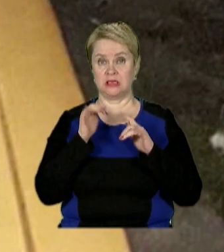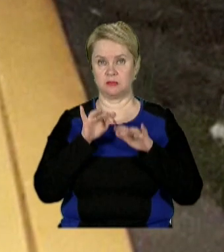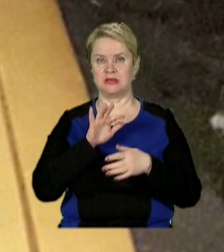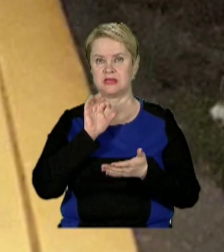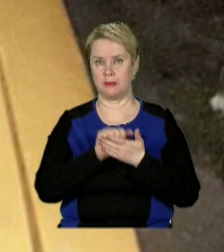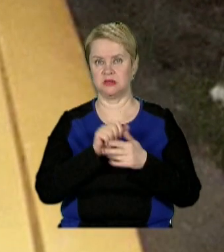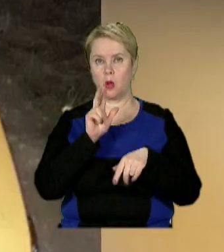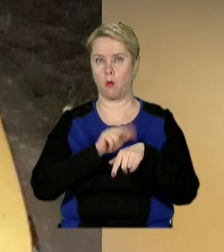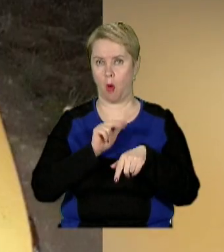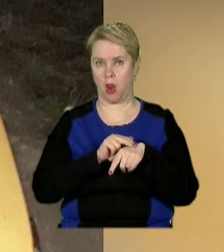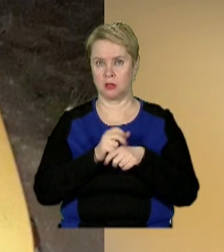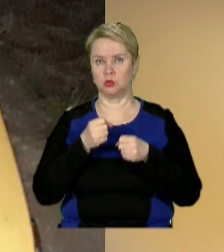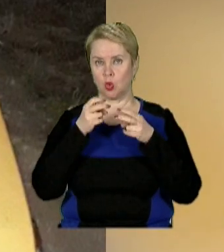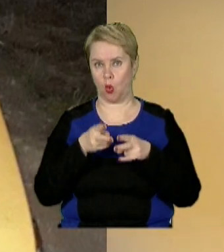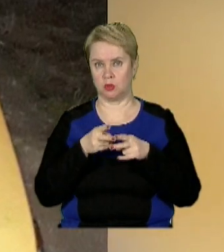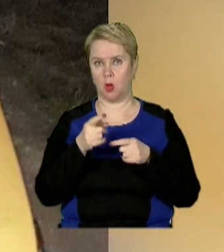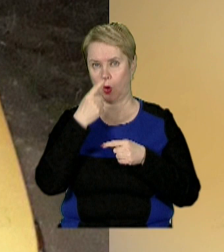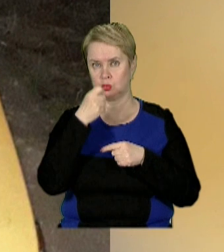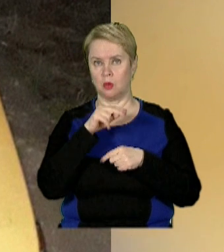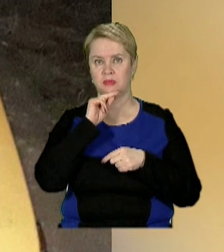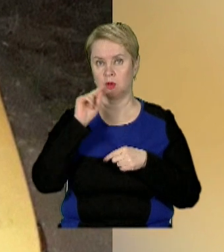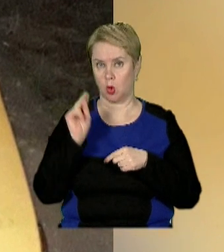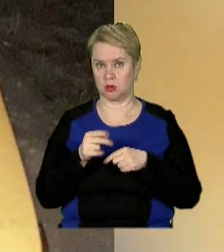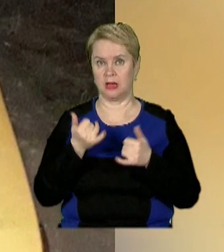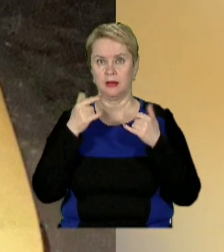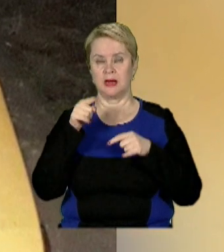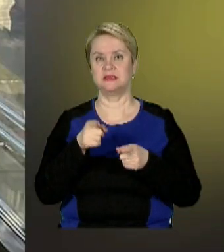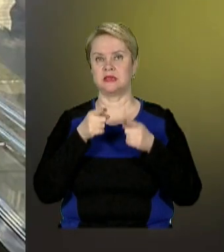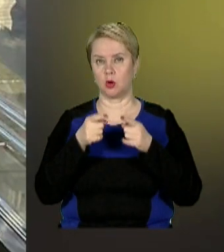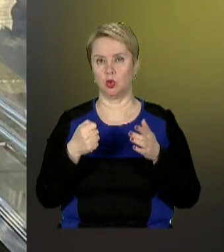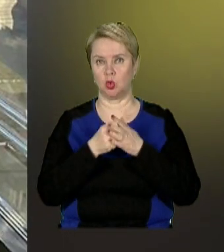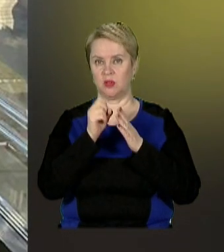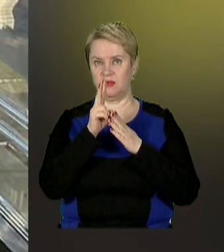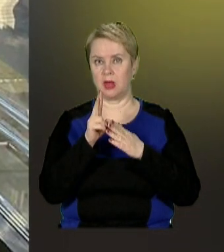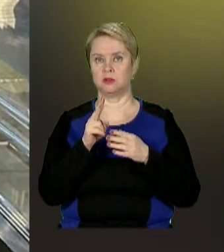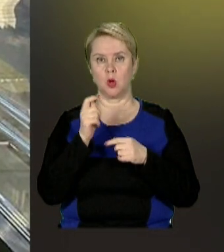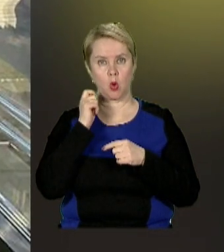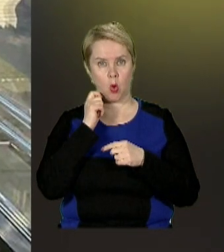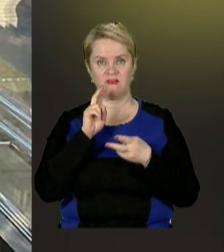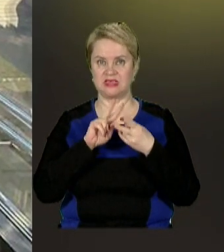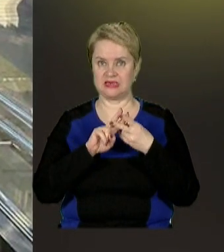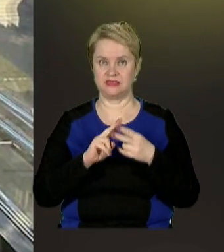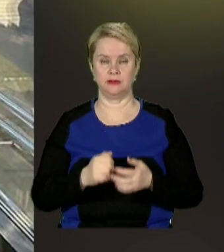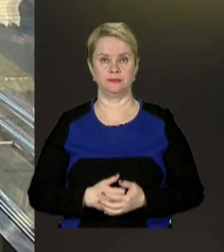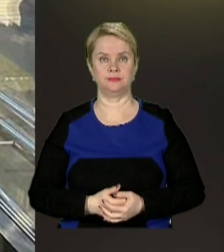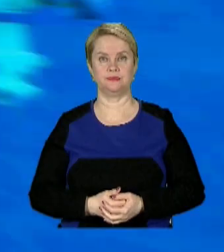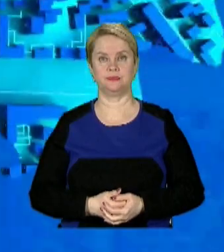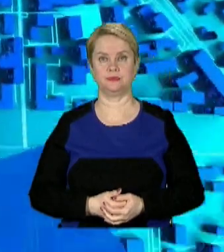справою займається поліція. Зловмисникам оголосили підозри. Тепер їм загрожує до 12 років в язниці.